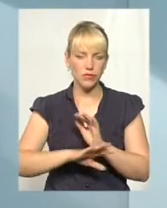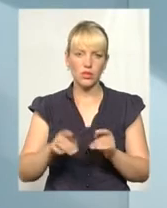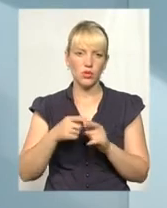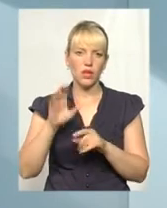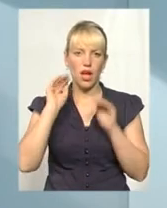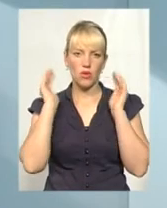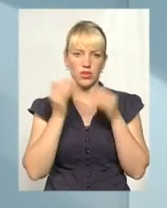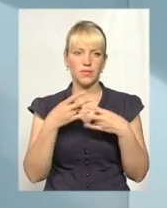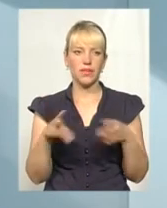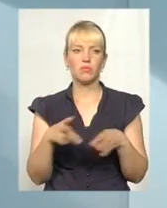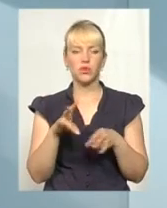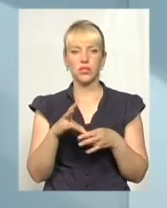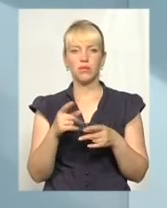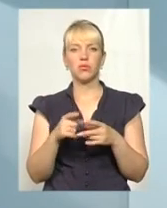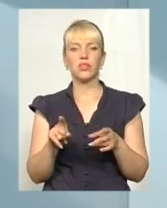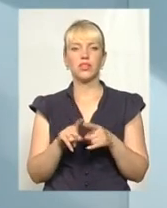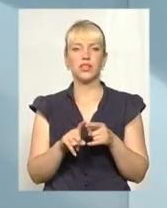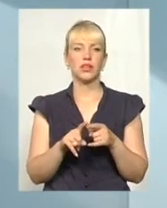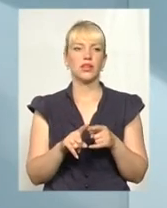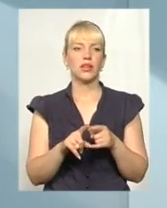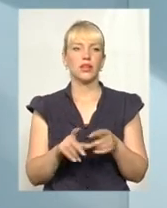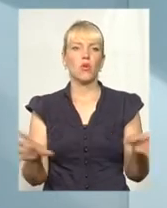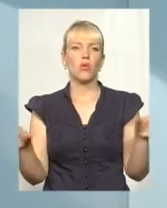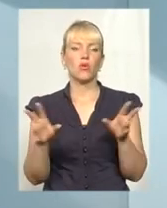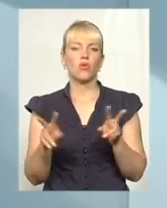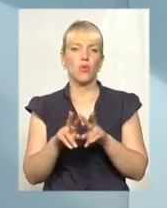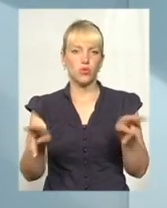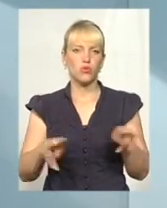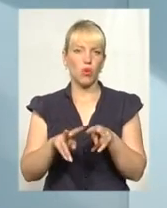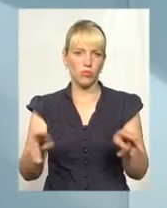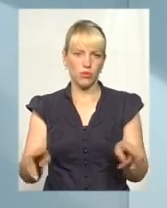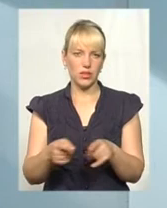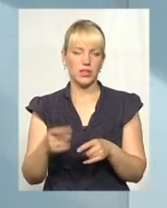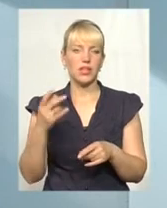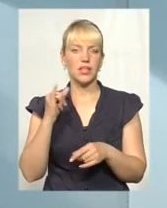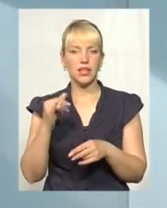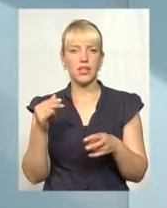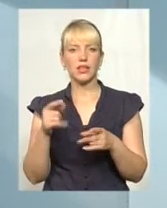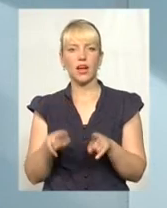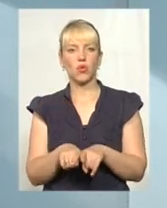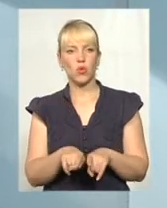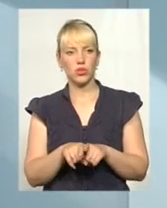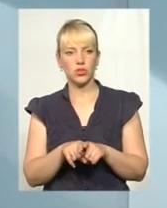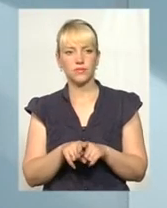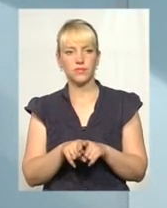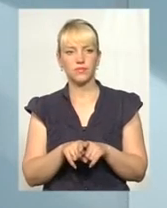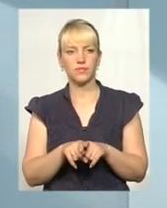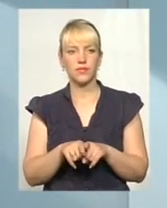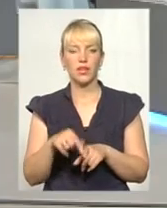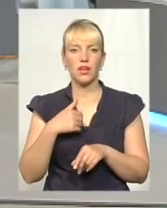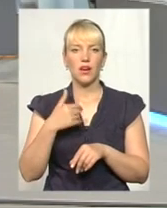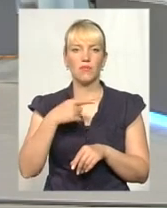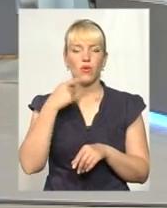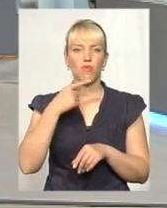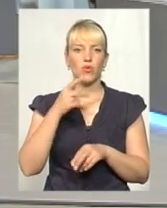їх уособлювати. І також я говорю